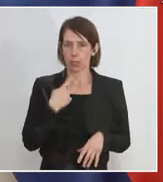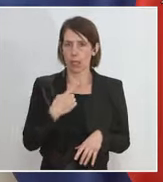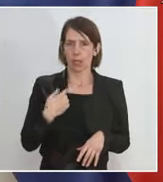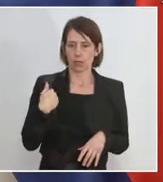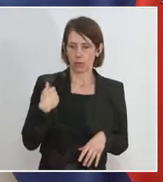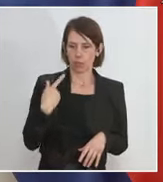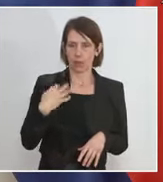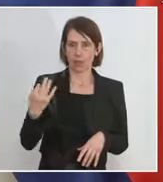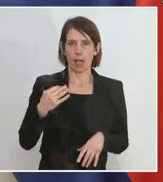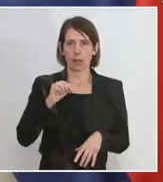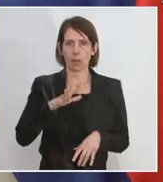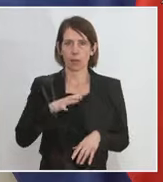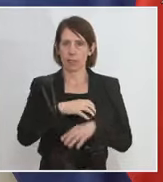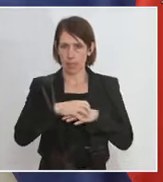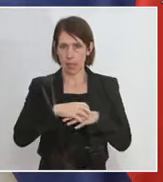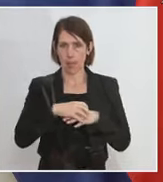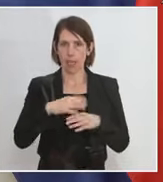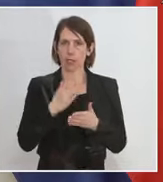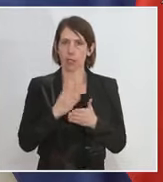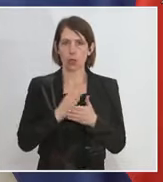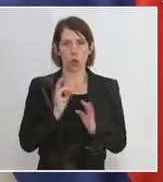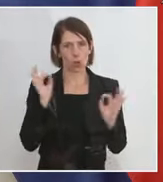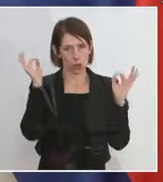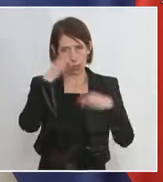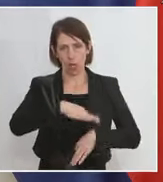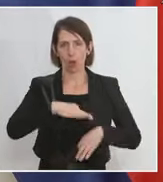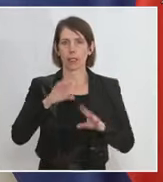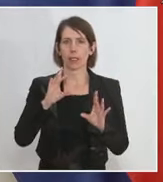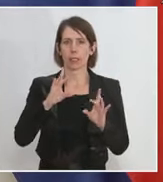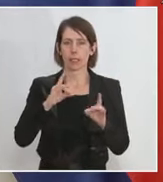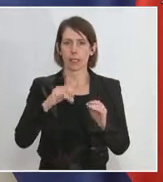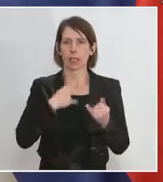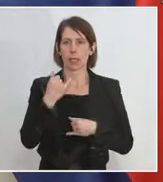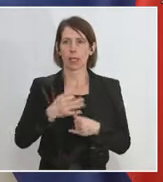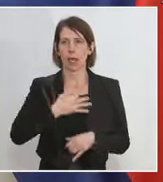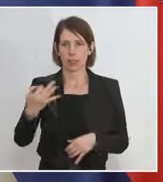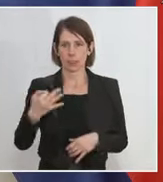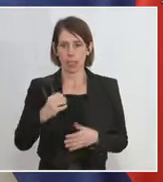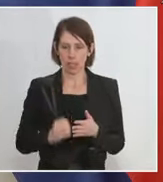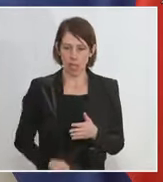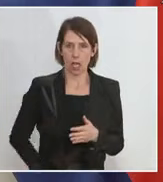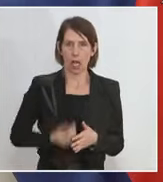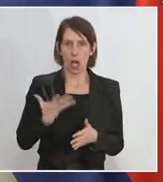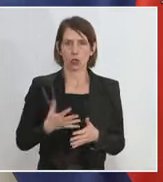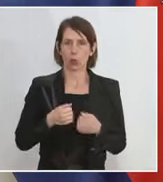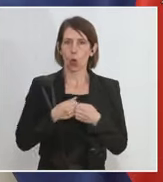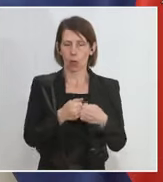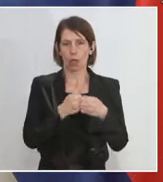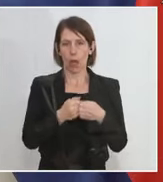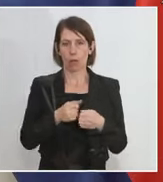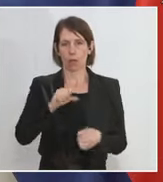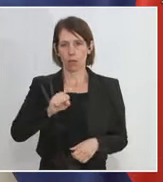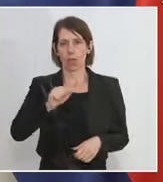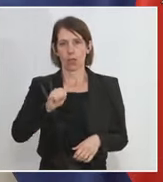15. März den traurigen 10. Jahrestag begangen haben des Ausbruches des brutalen Kampfes in